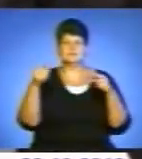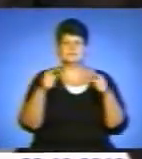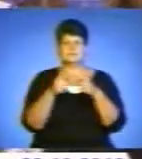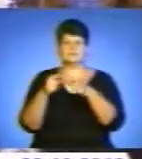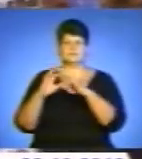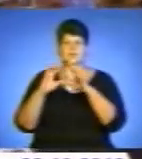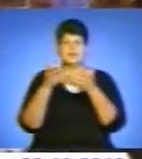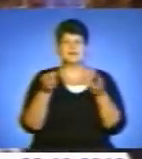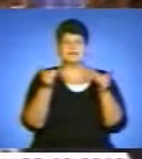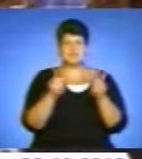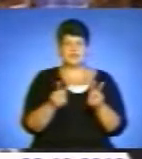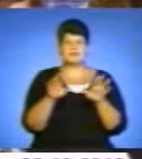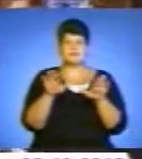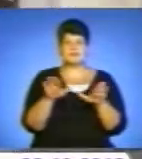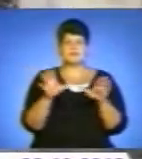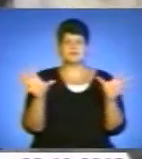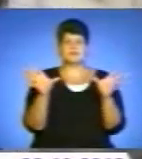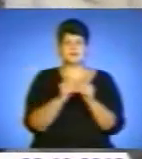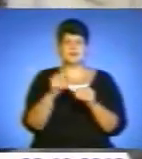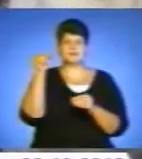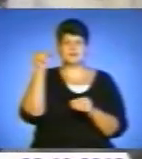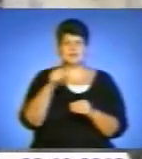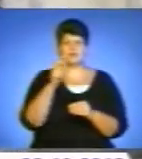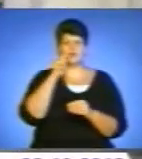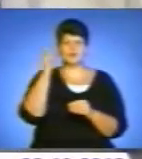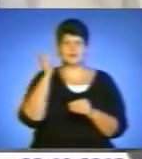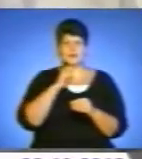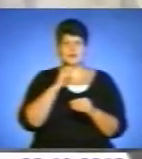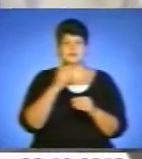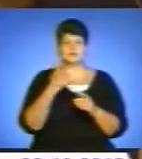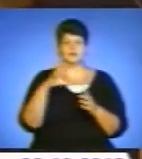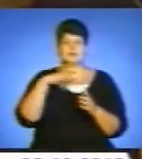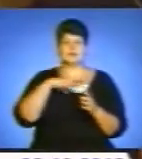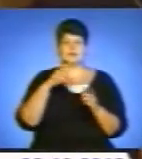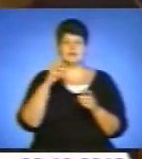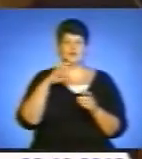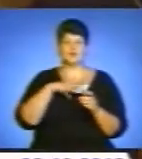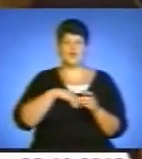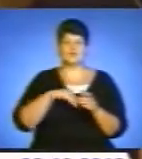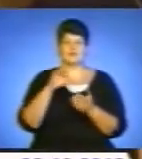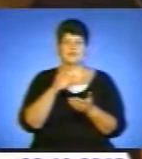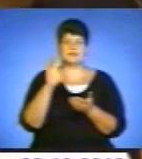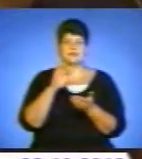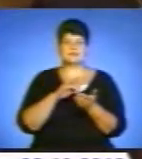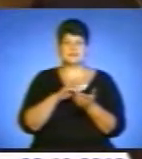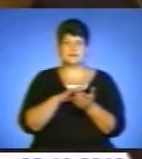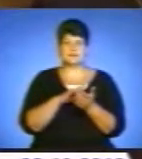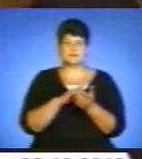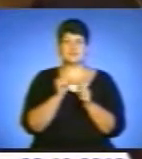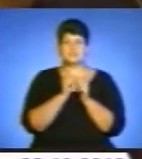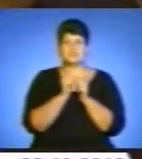місцем єднання тисяч українців. У Ватикані цей храм називають Українським духовним центром. Вона дійсно більше релігійним центром, але так само є